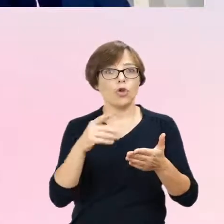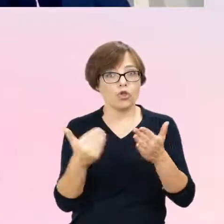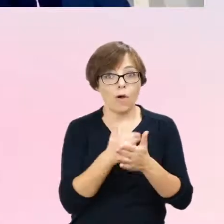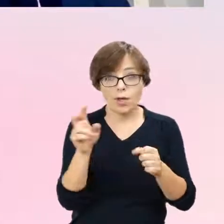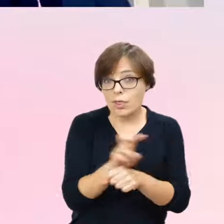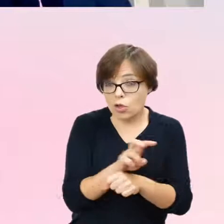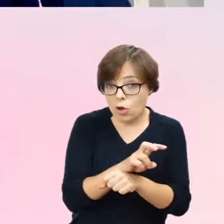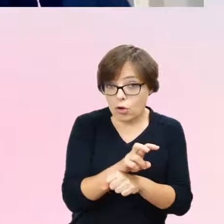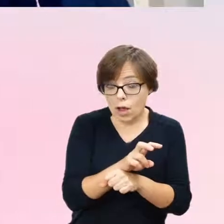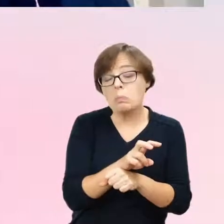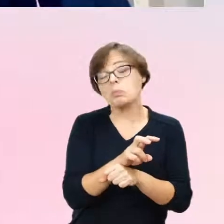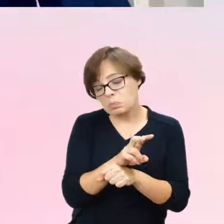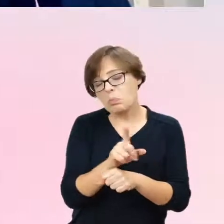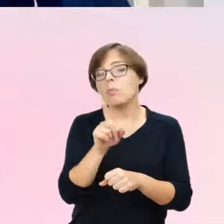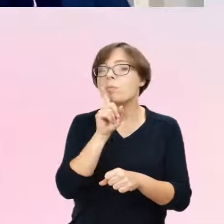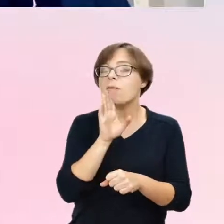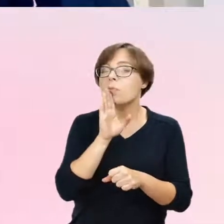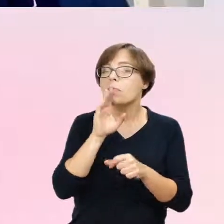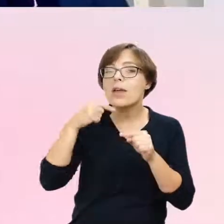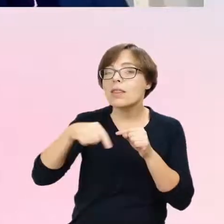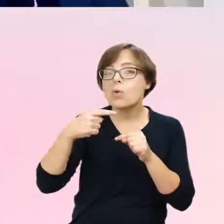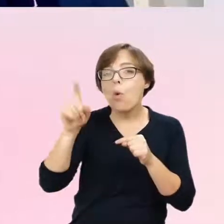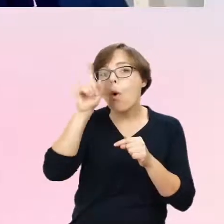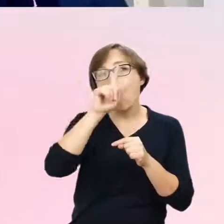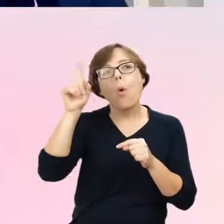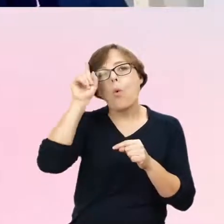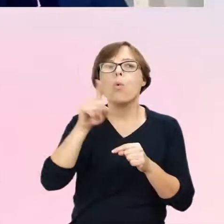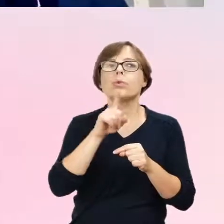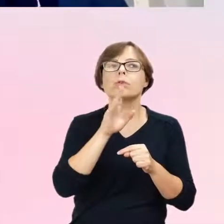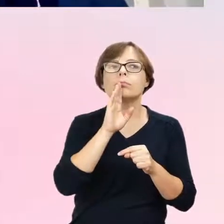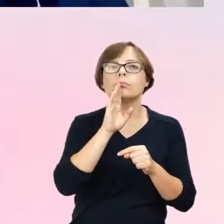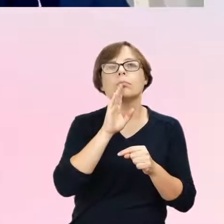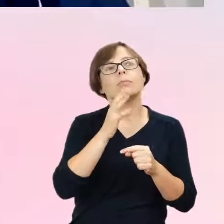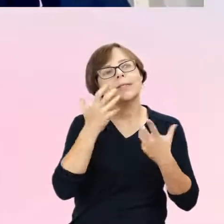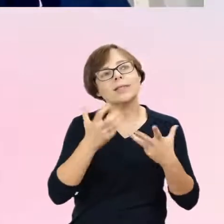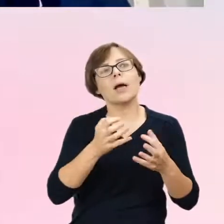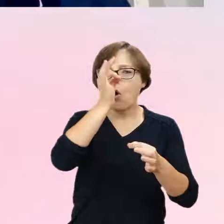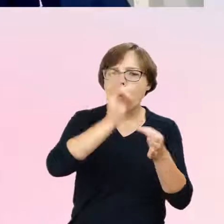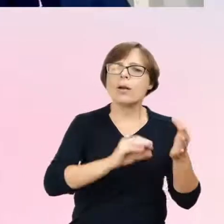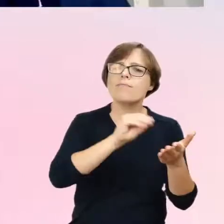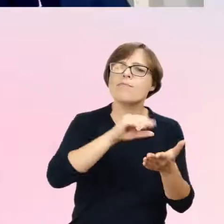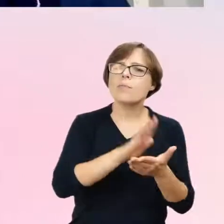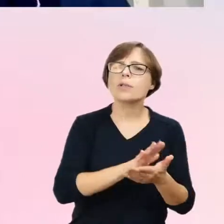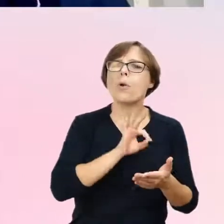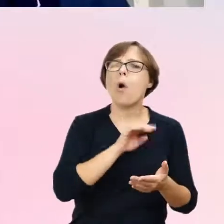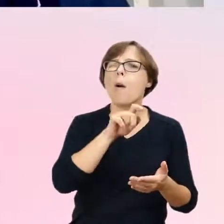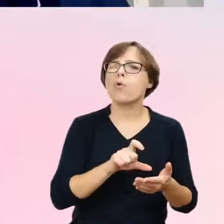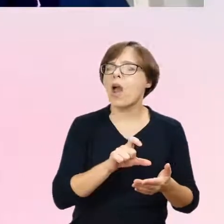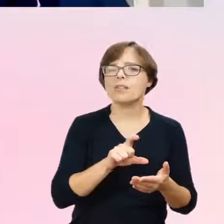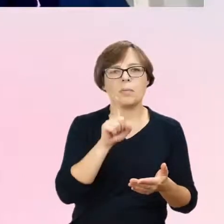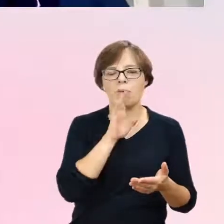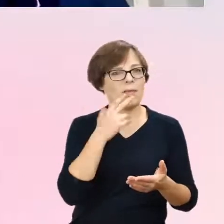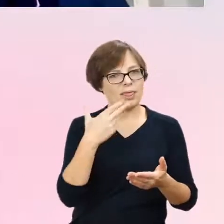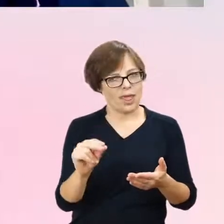niedługo ludzie nie będą doprecyzowywać swojej tożsamości płciowej. I właśnie, czy